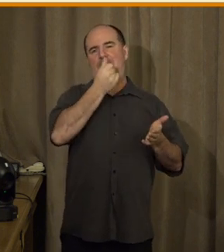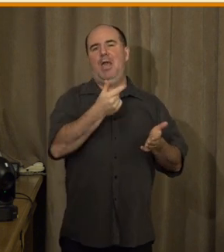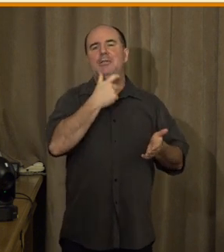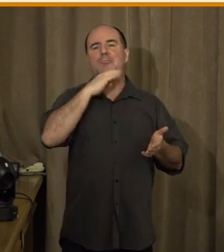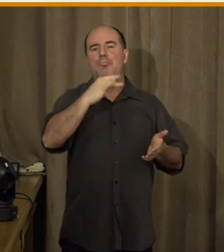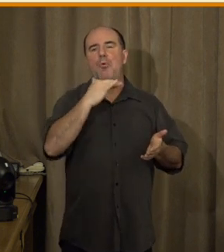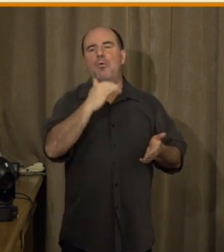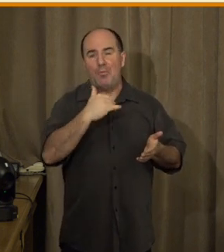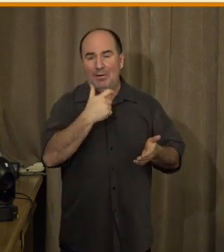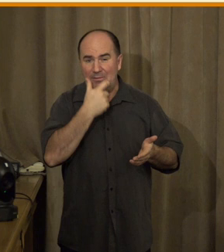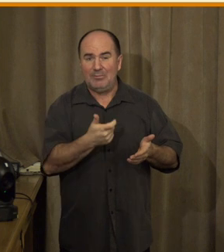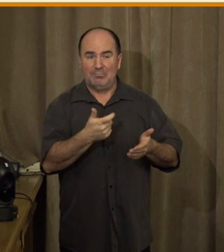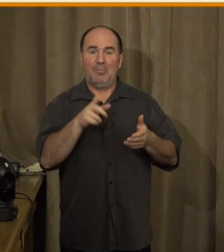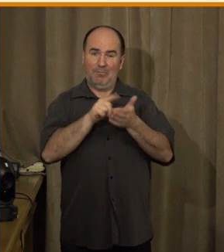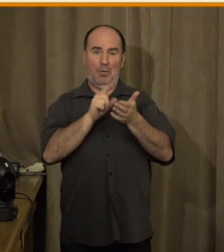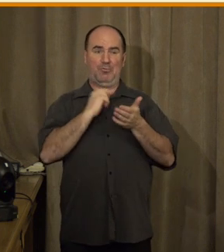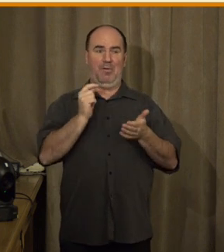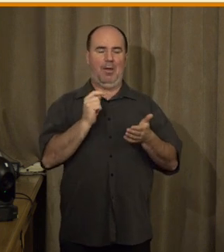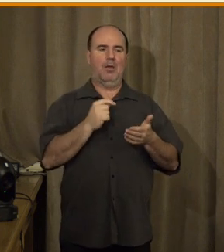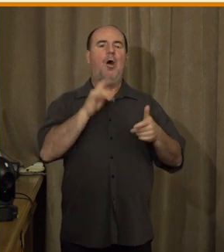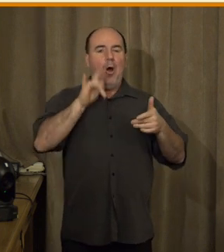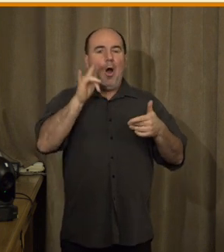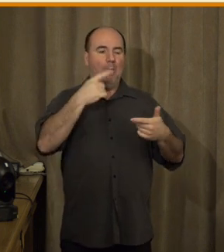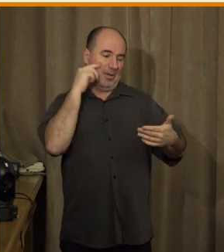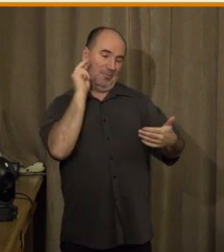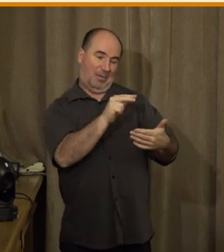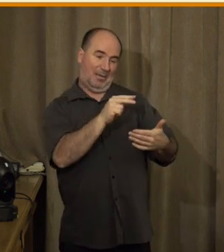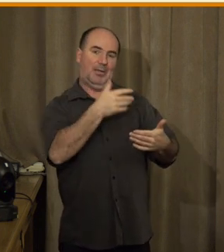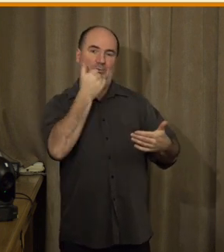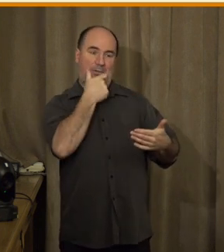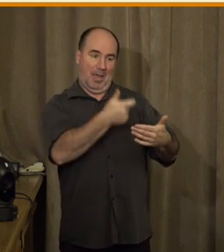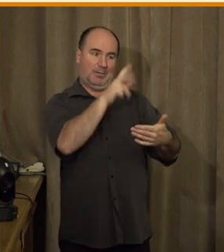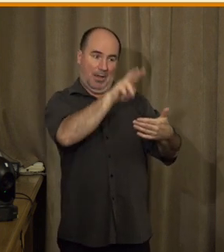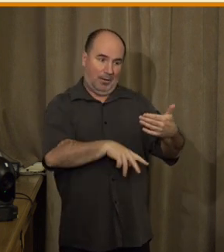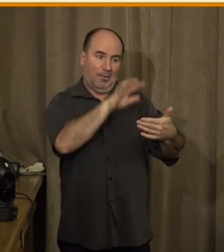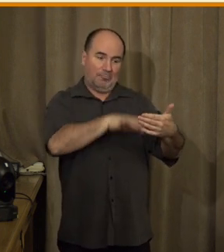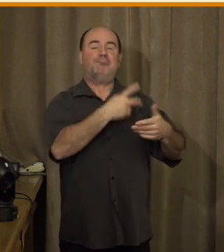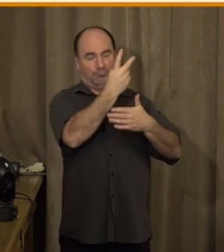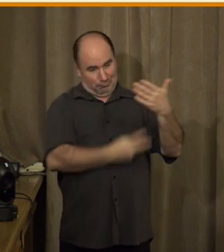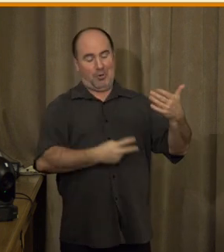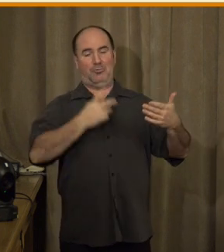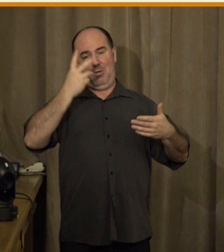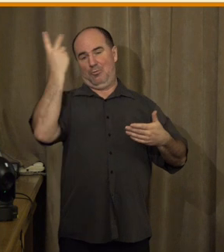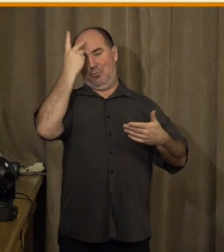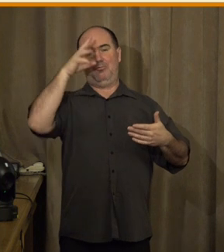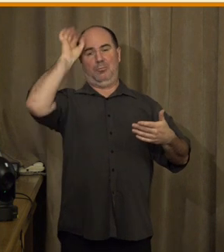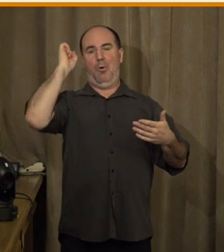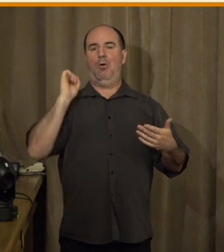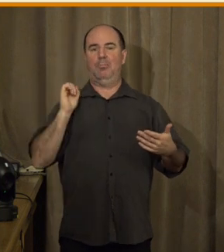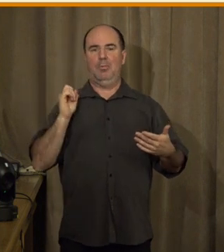vizualizovanou, to znamená napsanou, ale je to pořád čeština. Ale tohle je